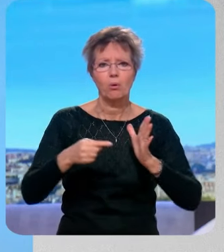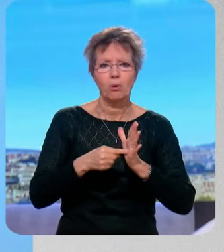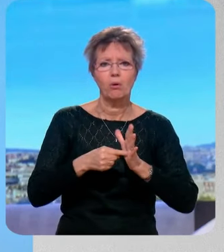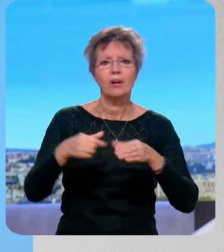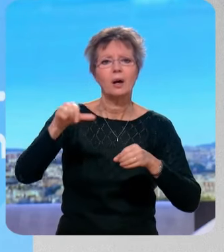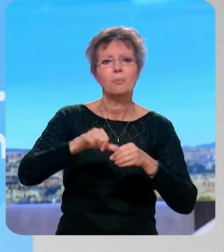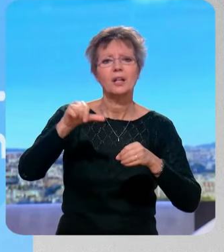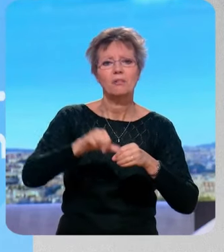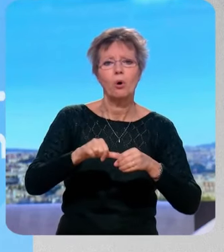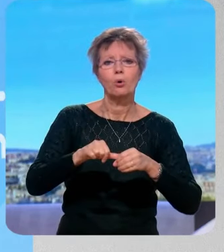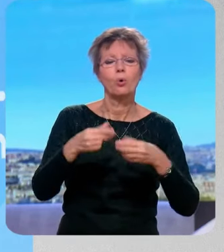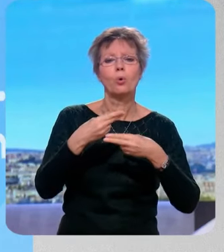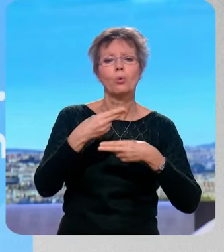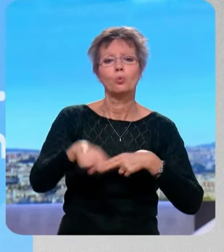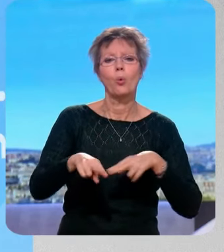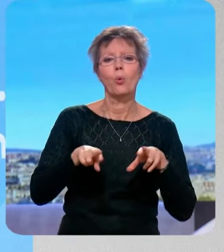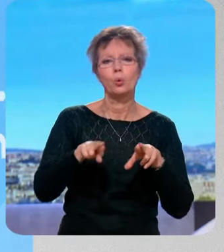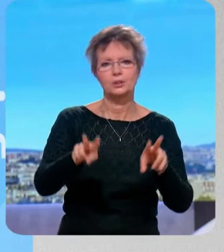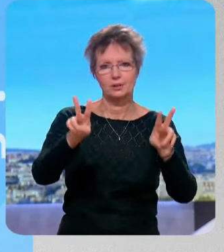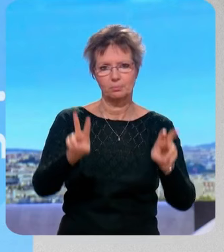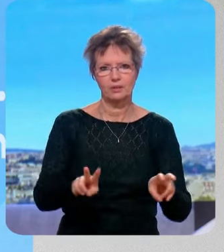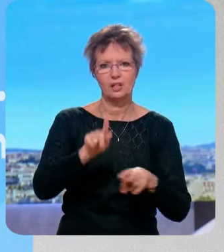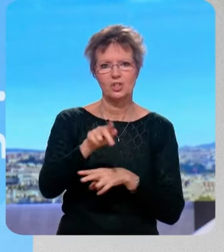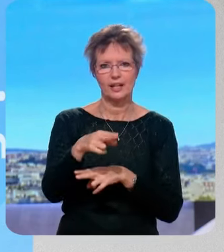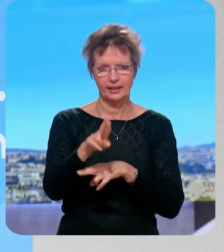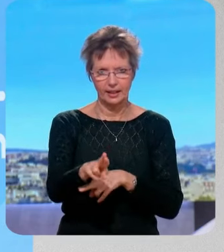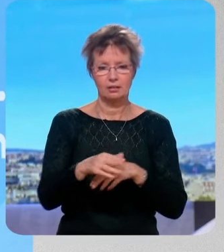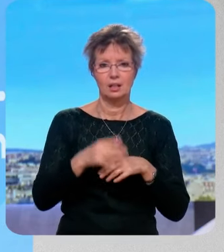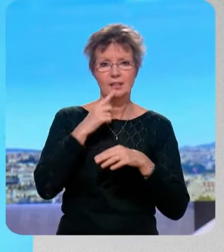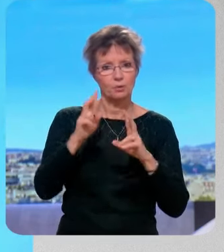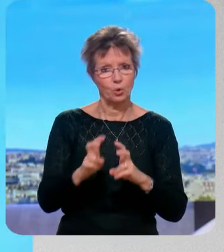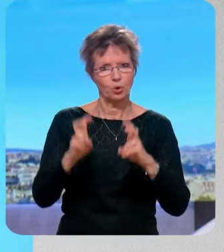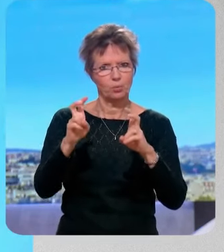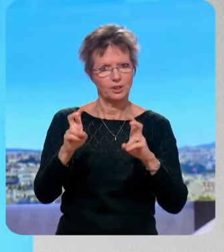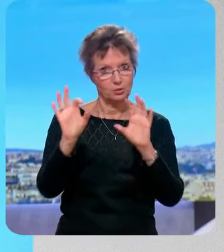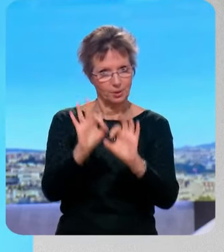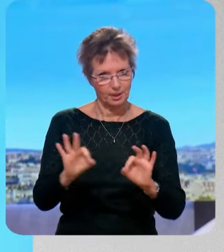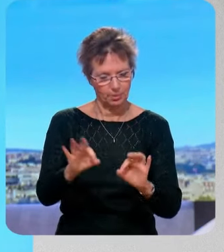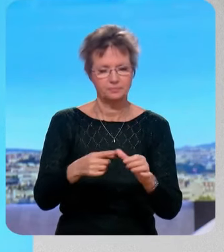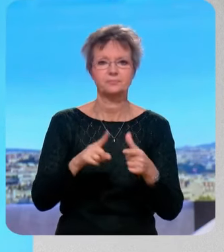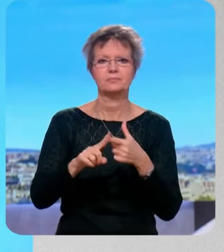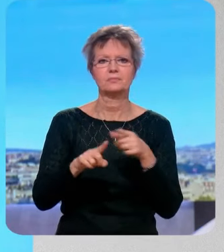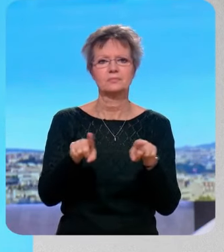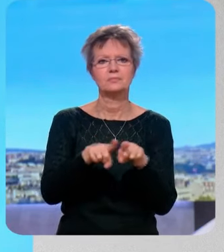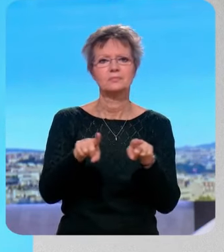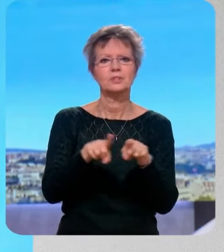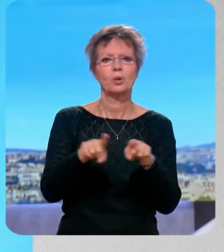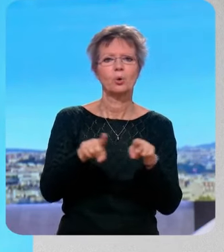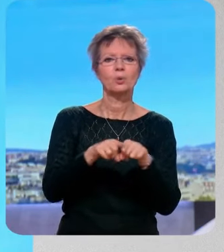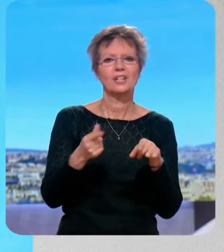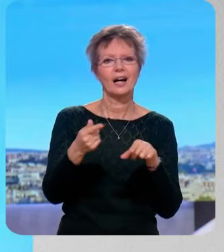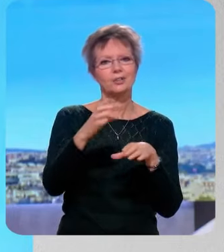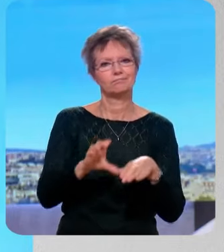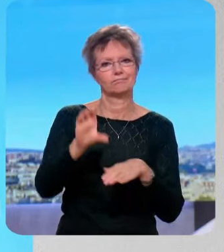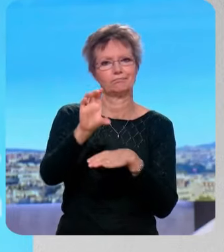non routier ? – Dès à présent, l'augmentation ne s'appliquera plus. Il n aura pas l'augmentation ? Il n pas l'augmentation. Deuxième élément, on va faire une avance de trésorerie, parce que c'est